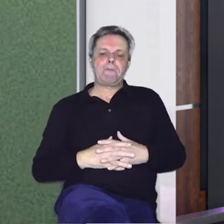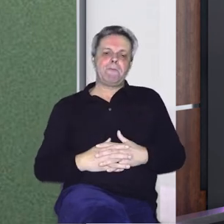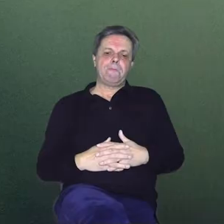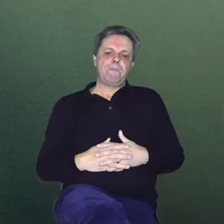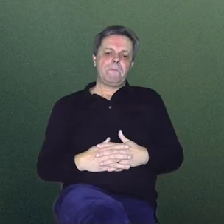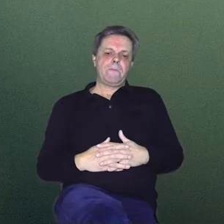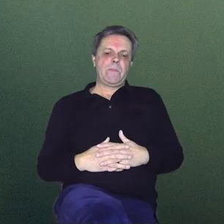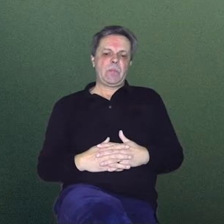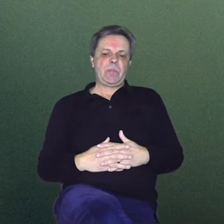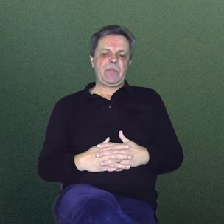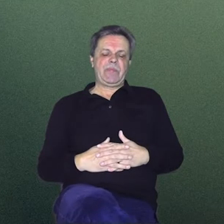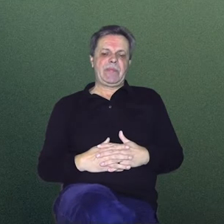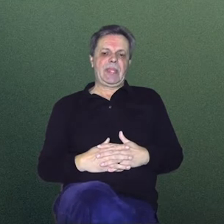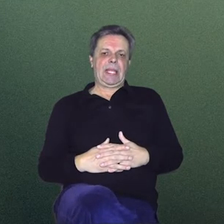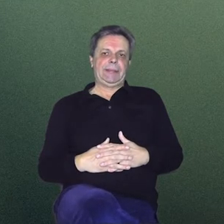čast.